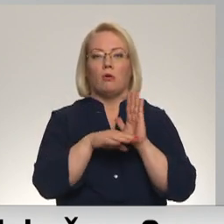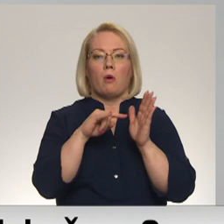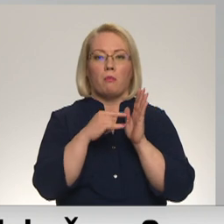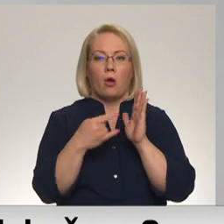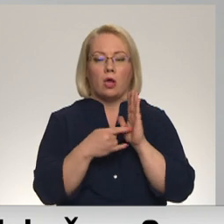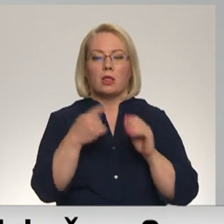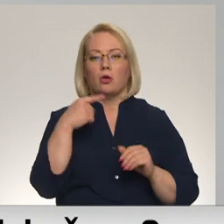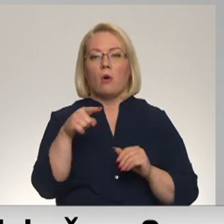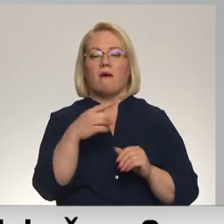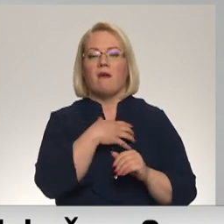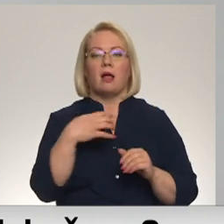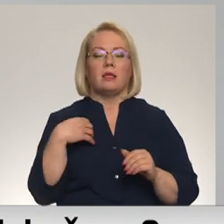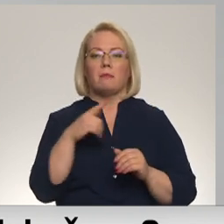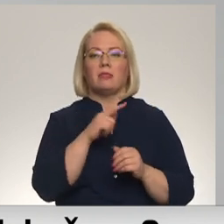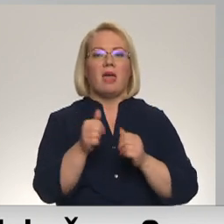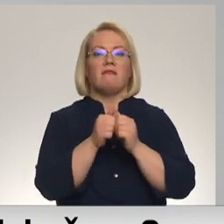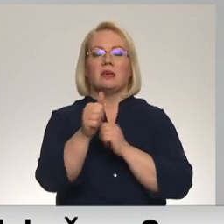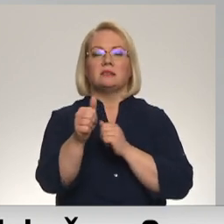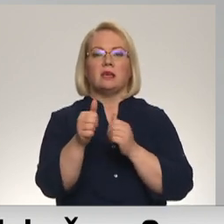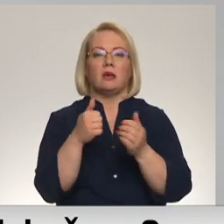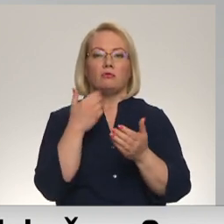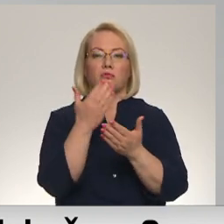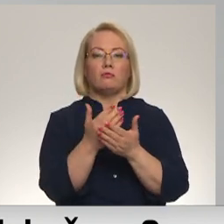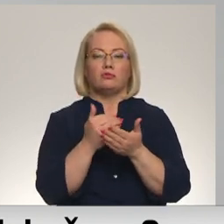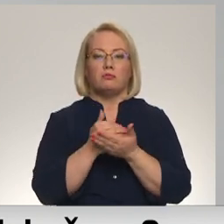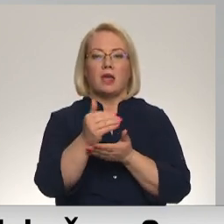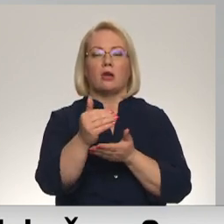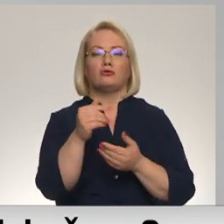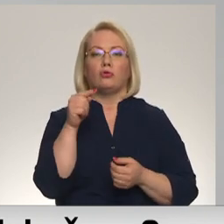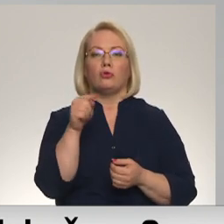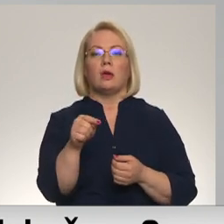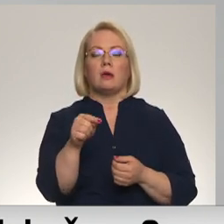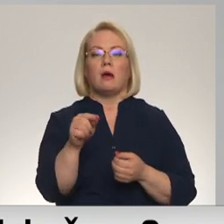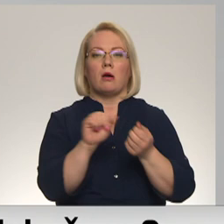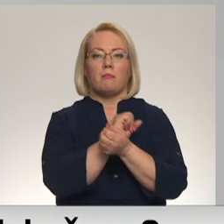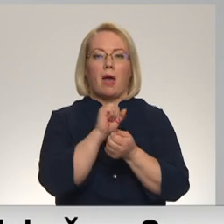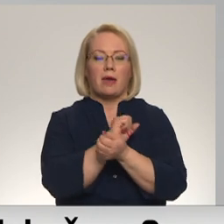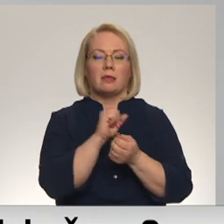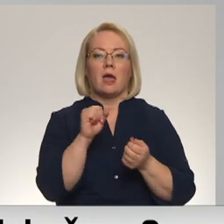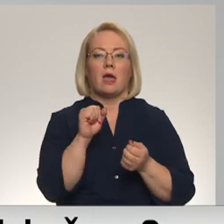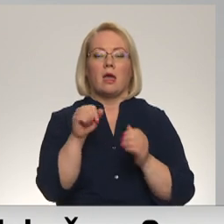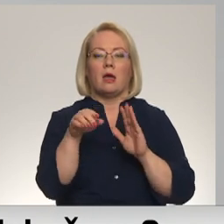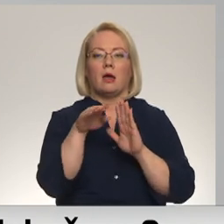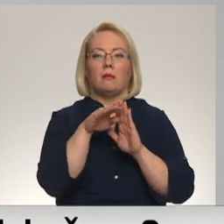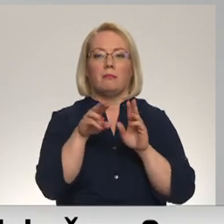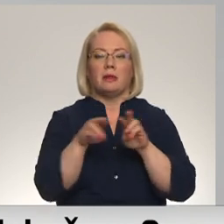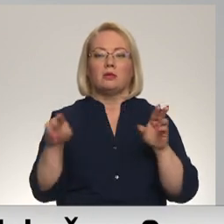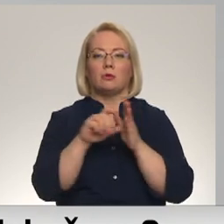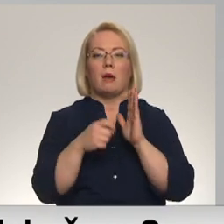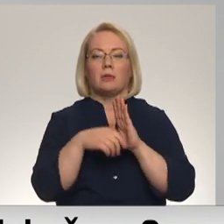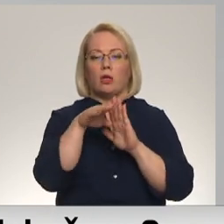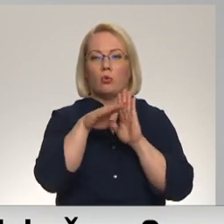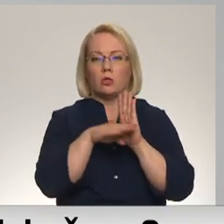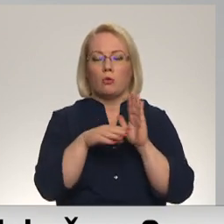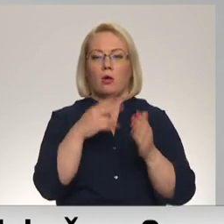valdība nevirzīja uz priekšu šajā pagatē normatīvos aktus, kur paredzēja